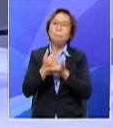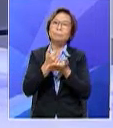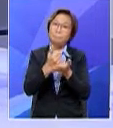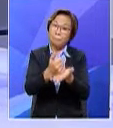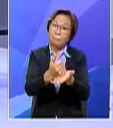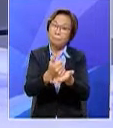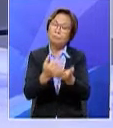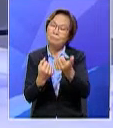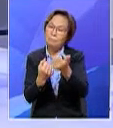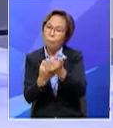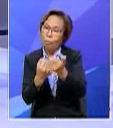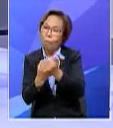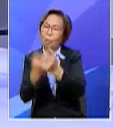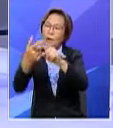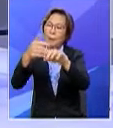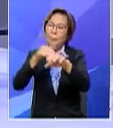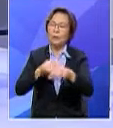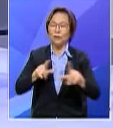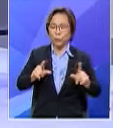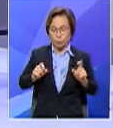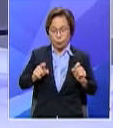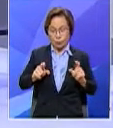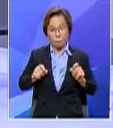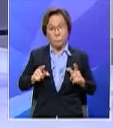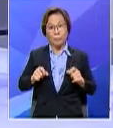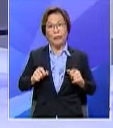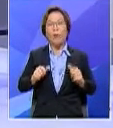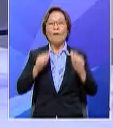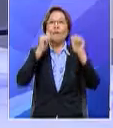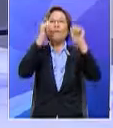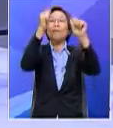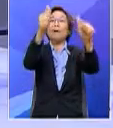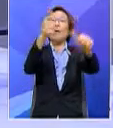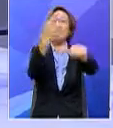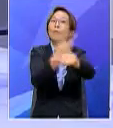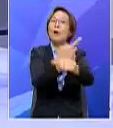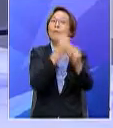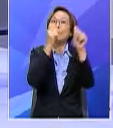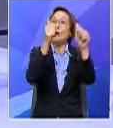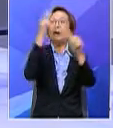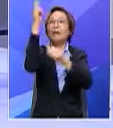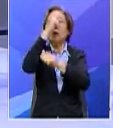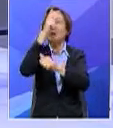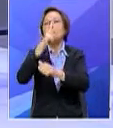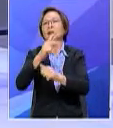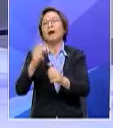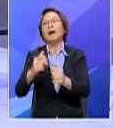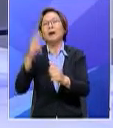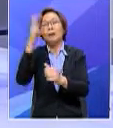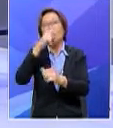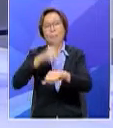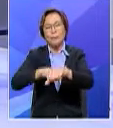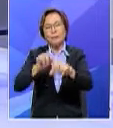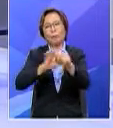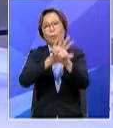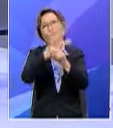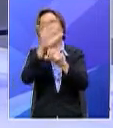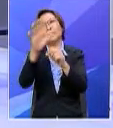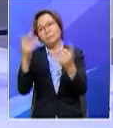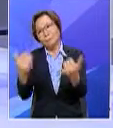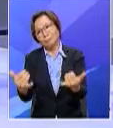sokongan daripada pihak swasta ini kali yang pertama ini tak apalah kerajaan ke depan dulu zaman COVID pula